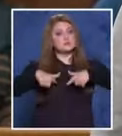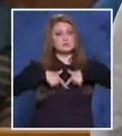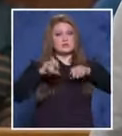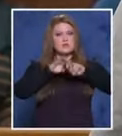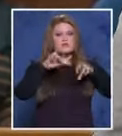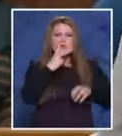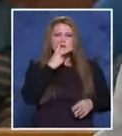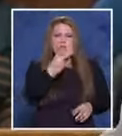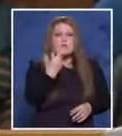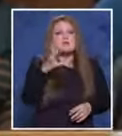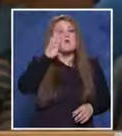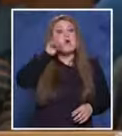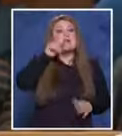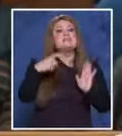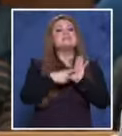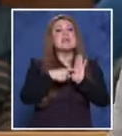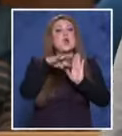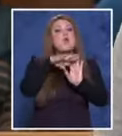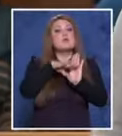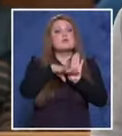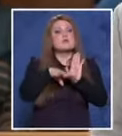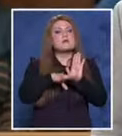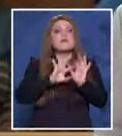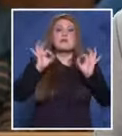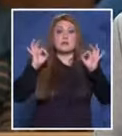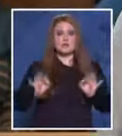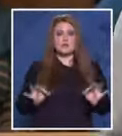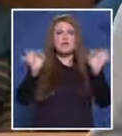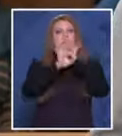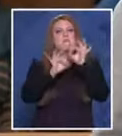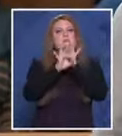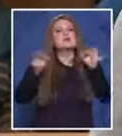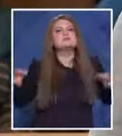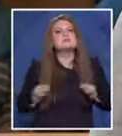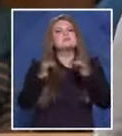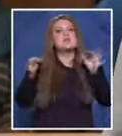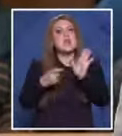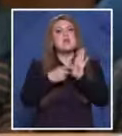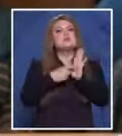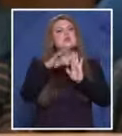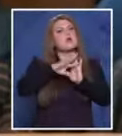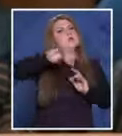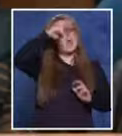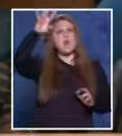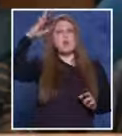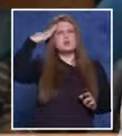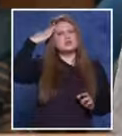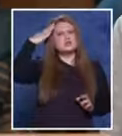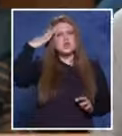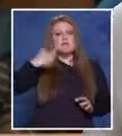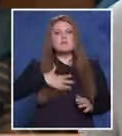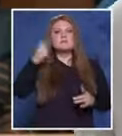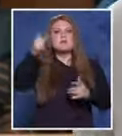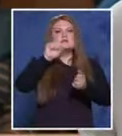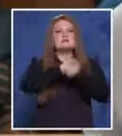е да гледаме какво казва закона. И тъй като нямаме специални закони, като в някои страни по света, които се